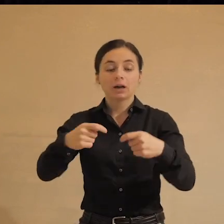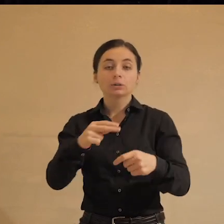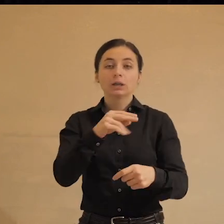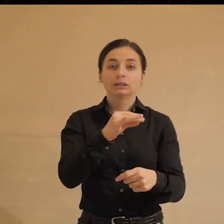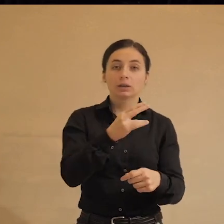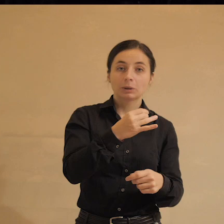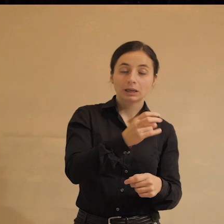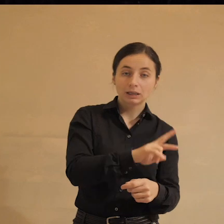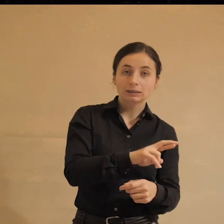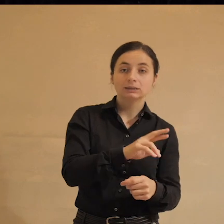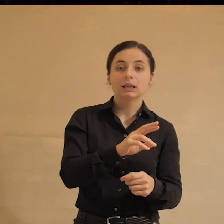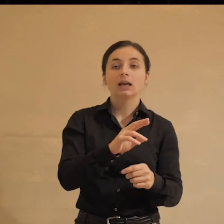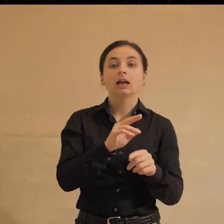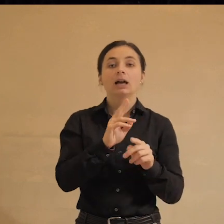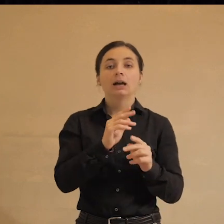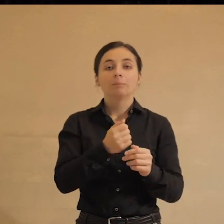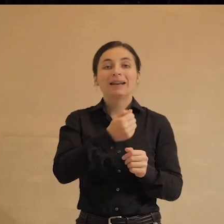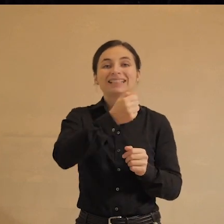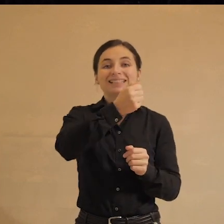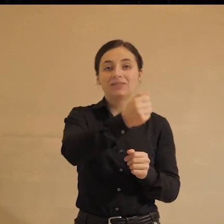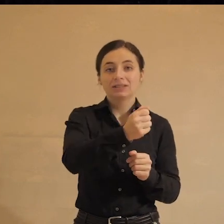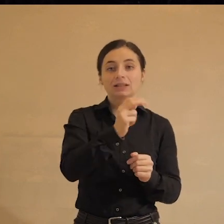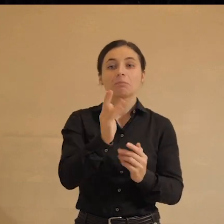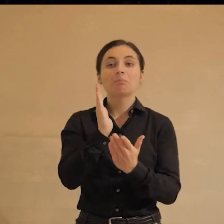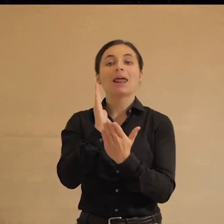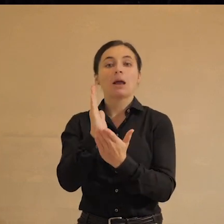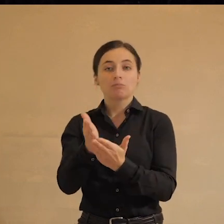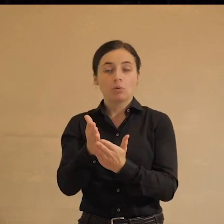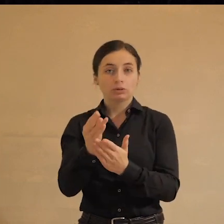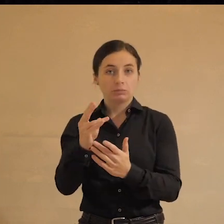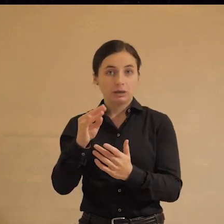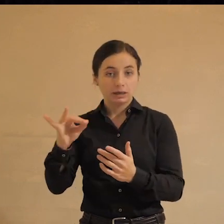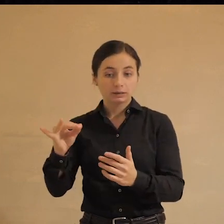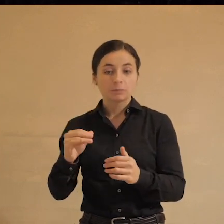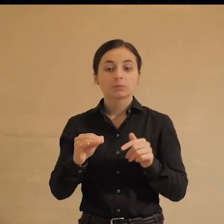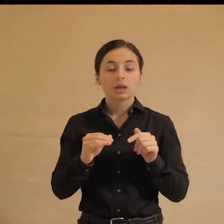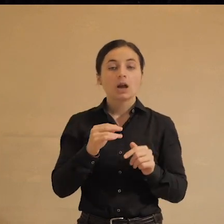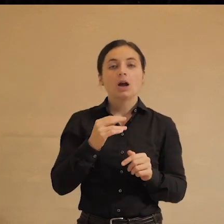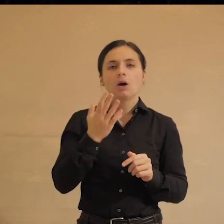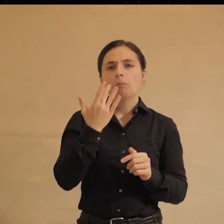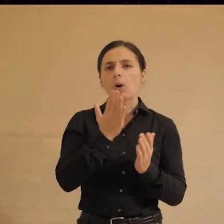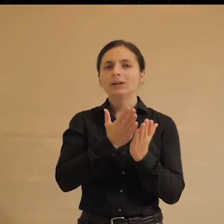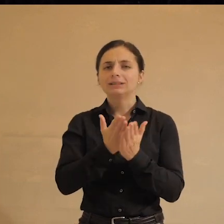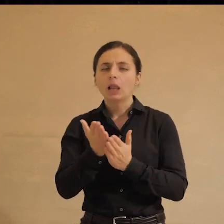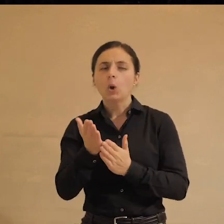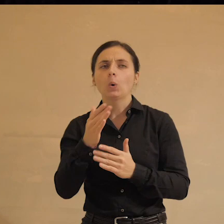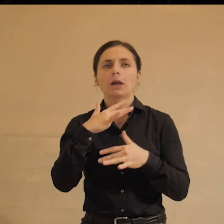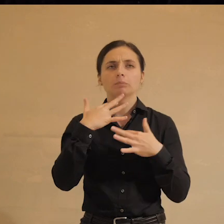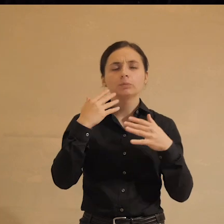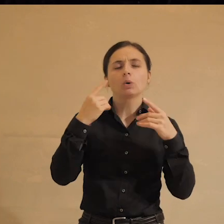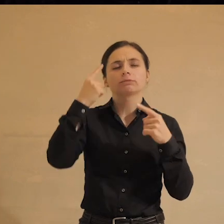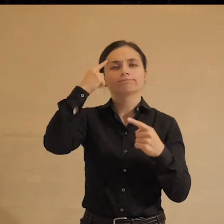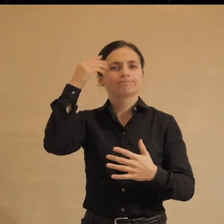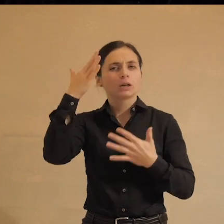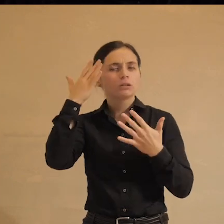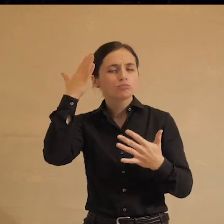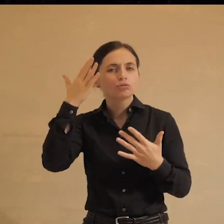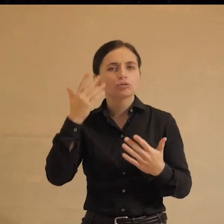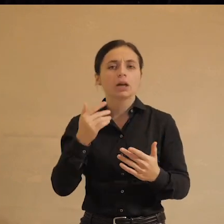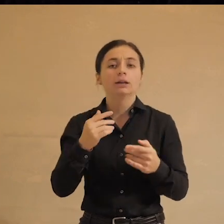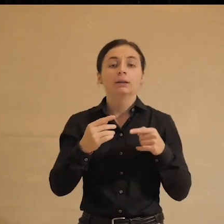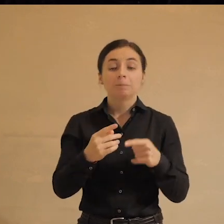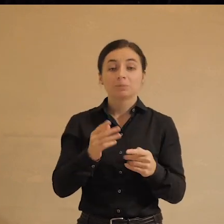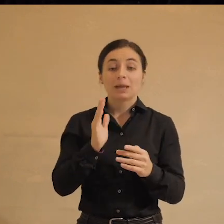демократии репрезентативной, то есть представительной к демократии прямой. Об этом политология много размышляет, потому что действительно вот эта